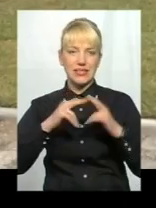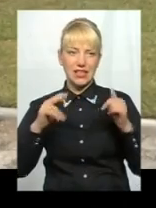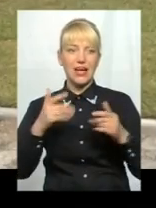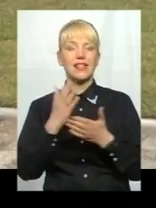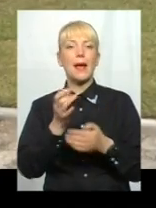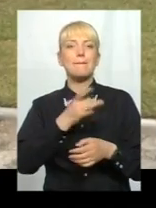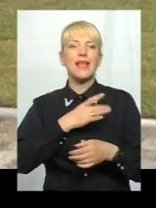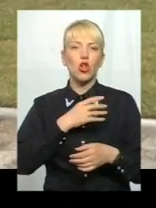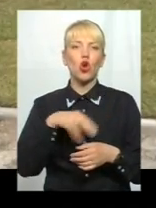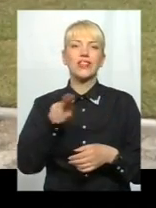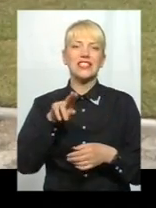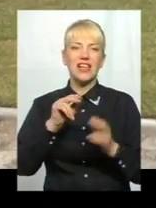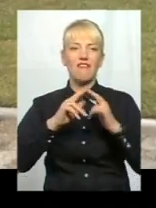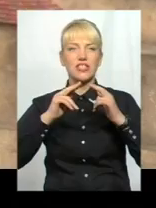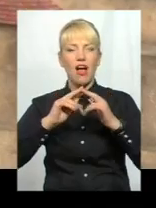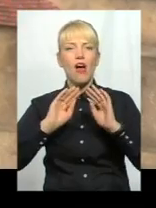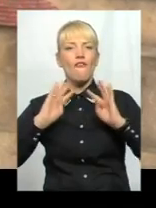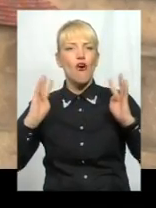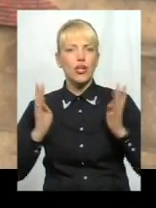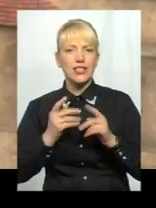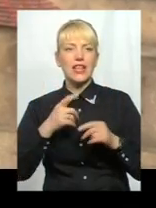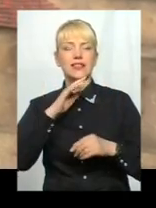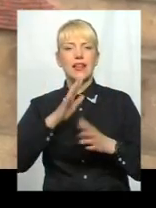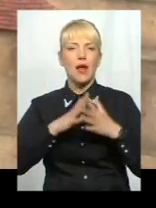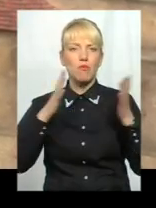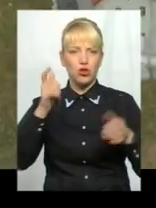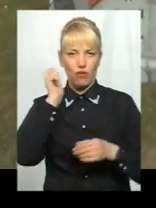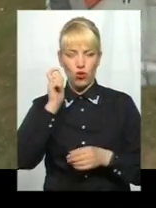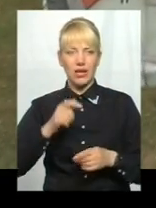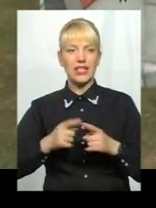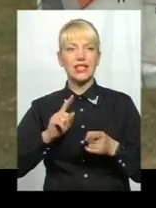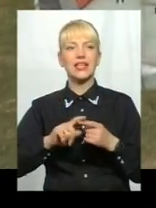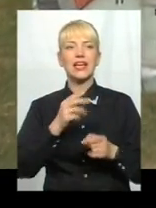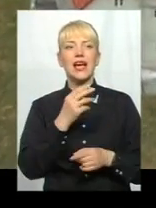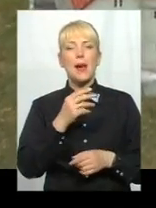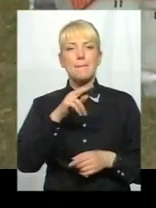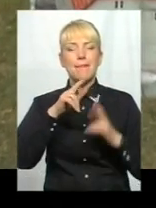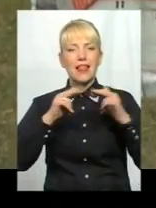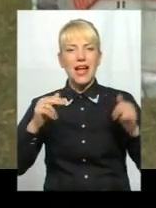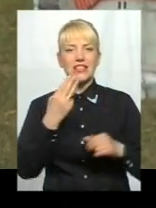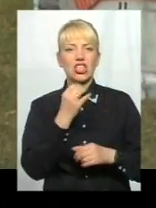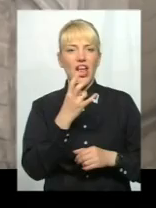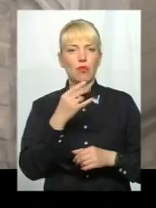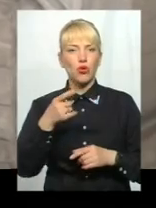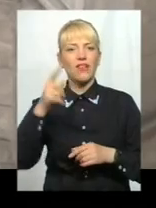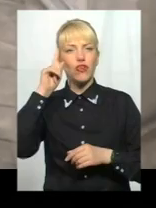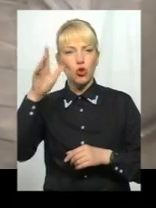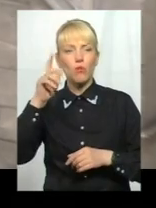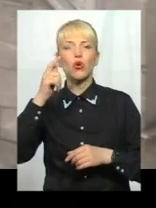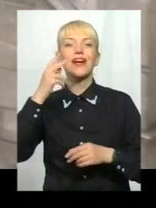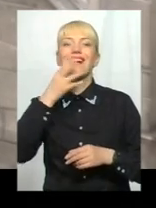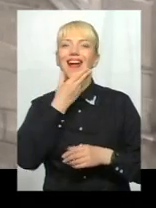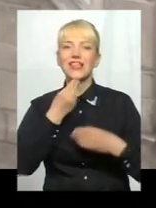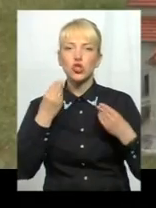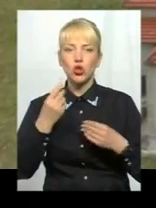Білгородністровська фортеця, найбільша в нашій країні. І казковий палац Шернборнів відомий не лише своєю красою, а й тим, що